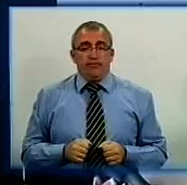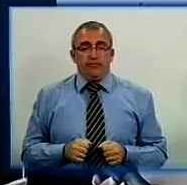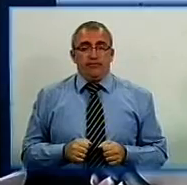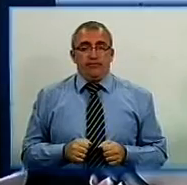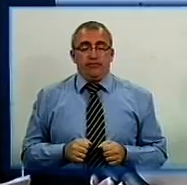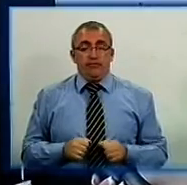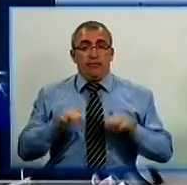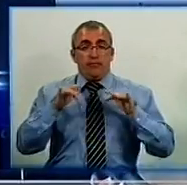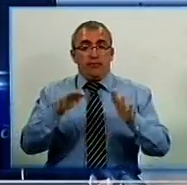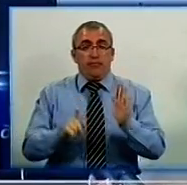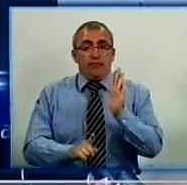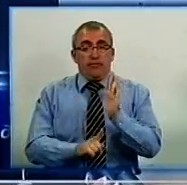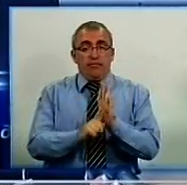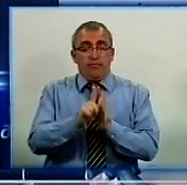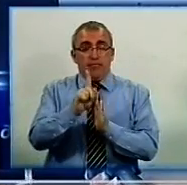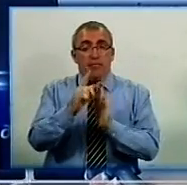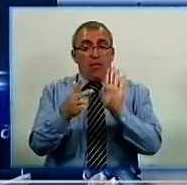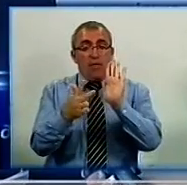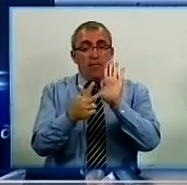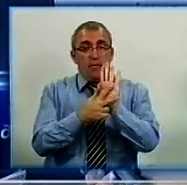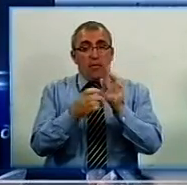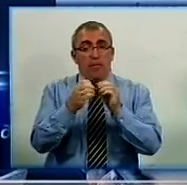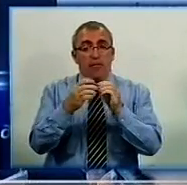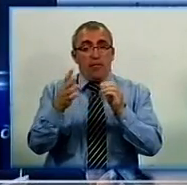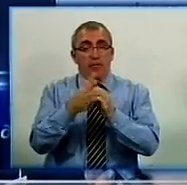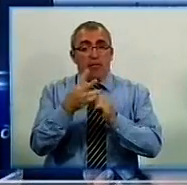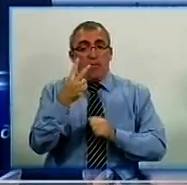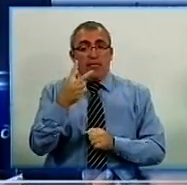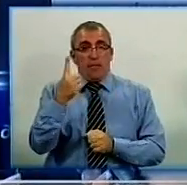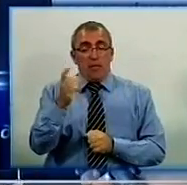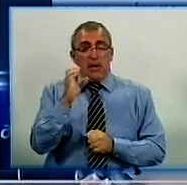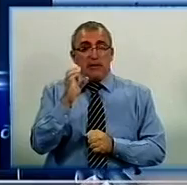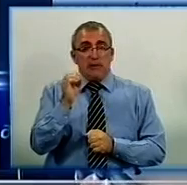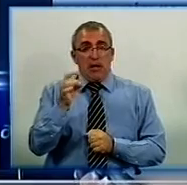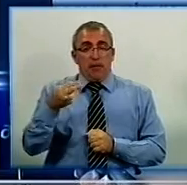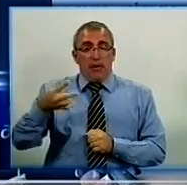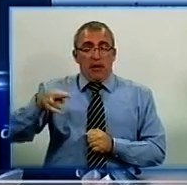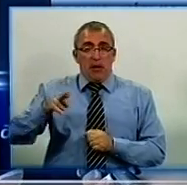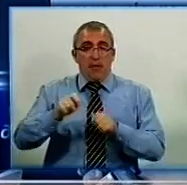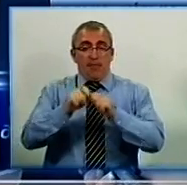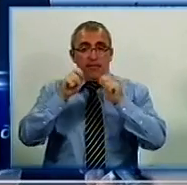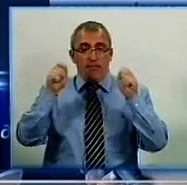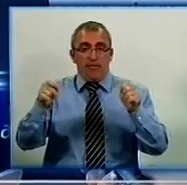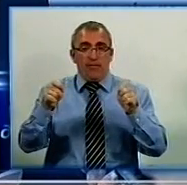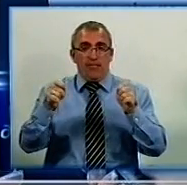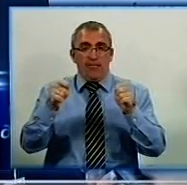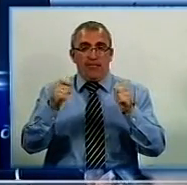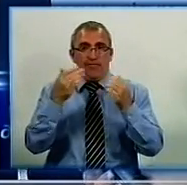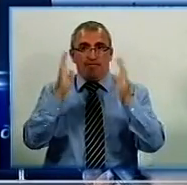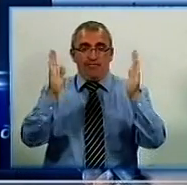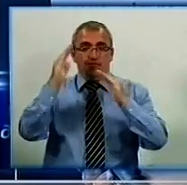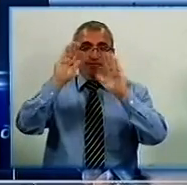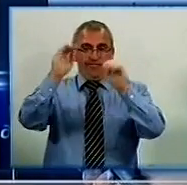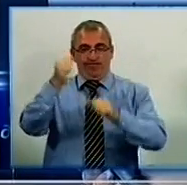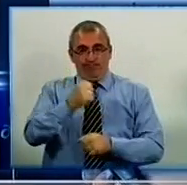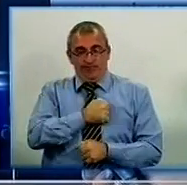Заходи у нас розпочинаються о 8-й, 15-й, 21-го серпня. З відкриття меморіальних дощок в 18